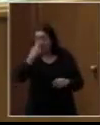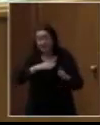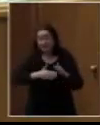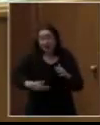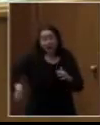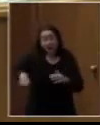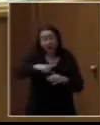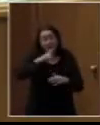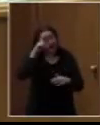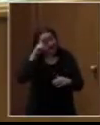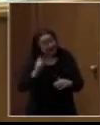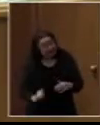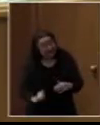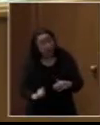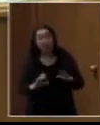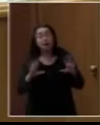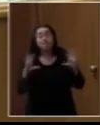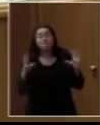προσβάσιμα ακτήρια